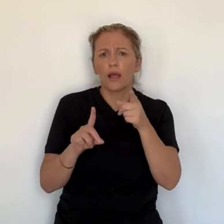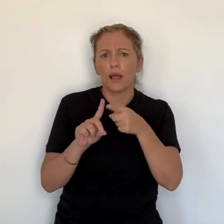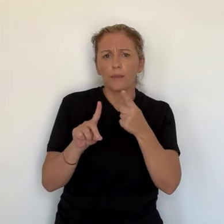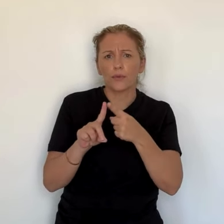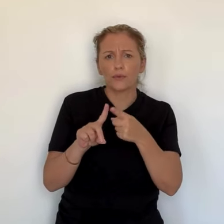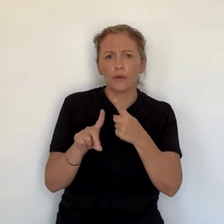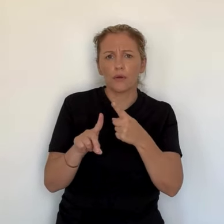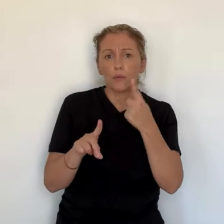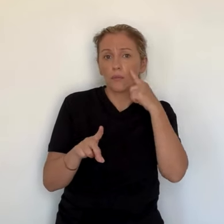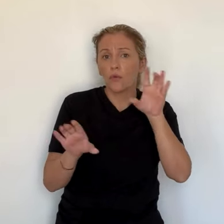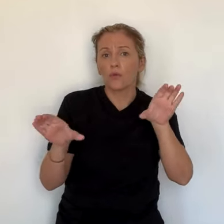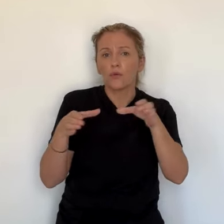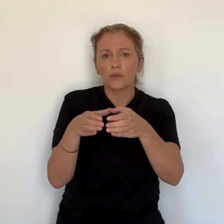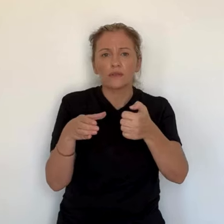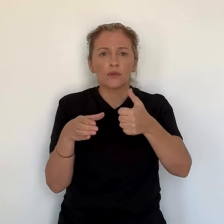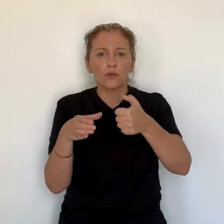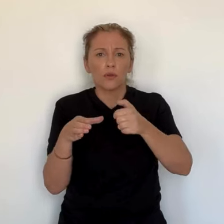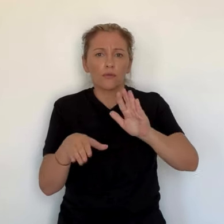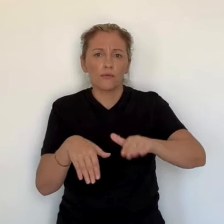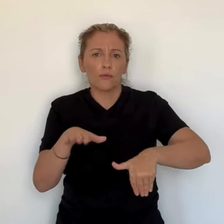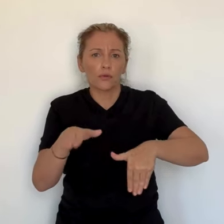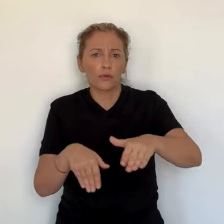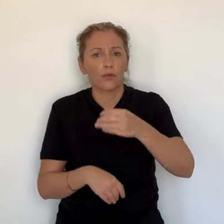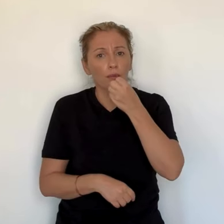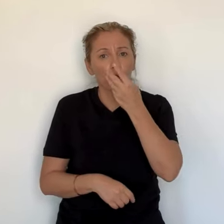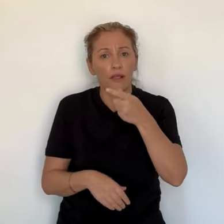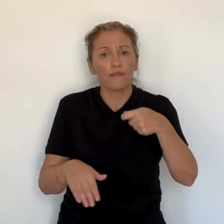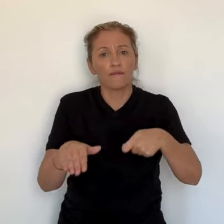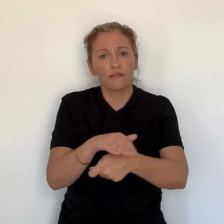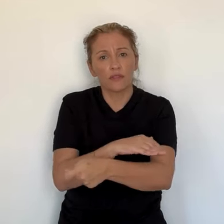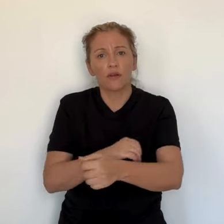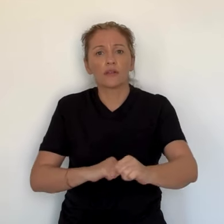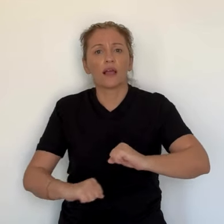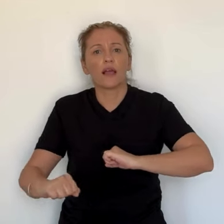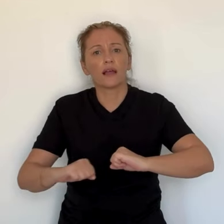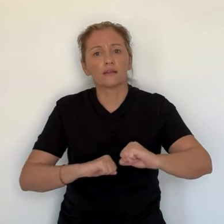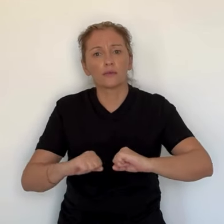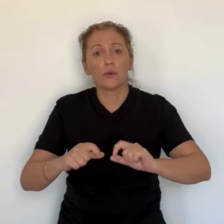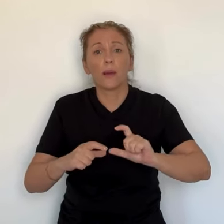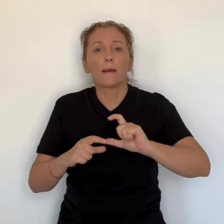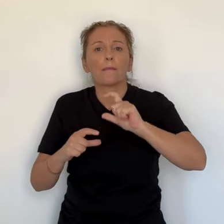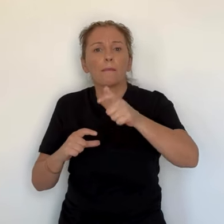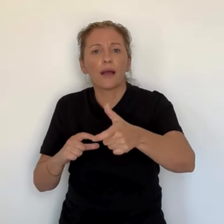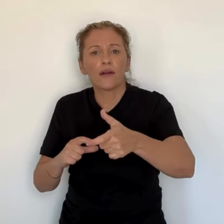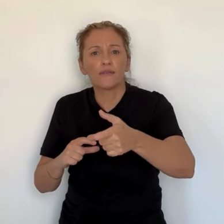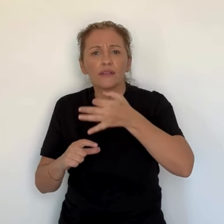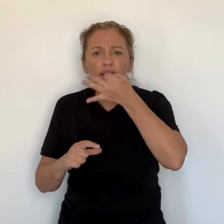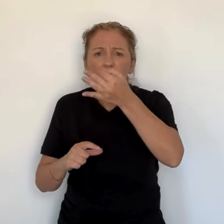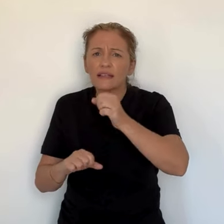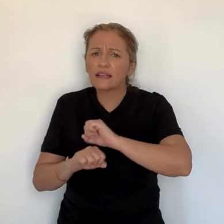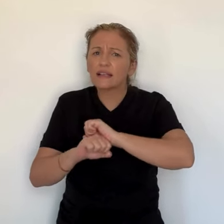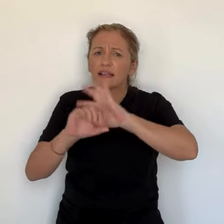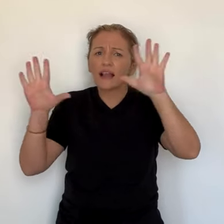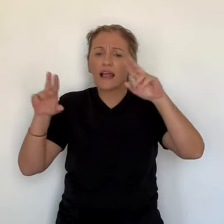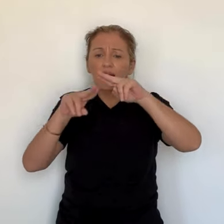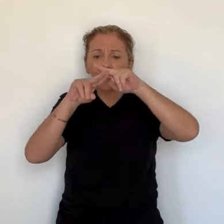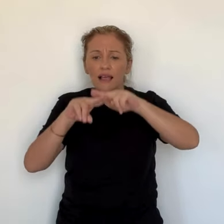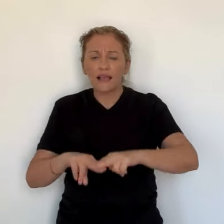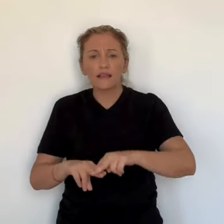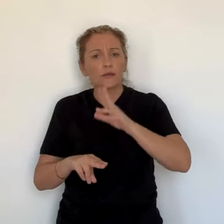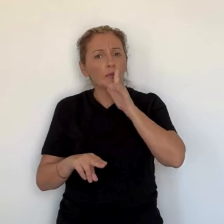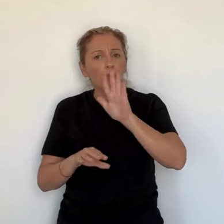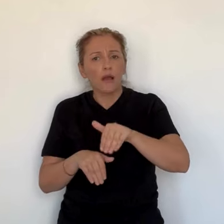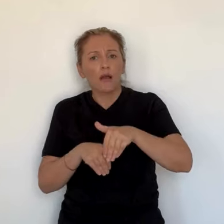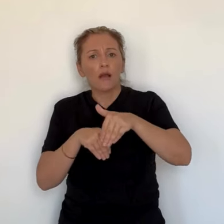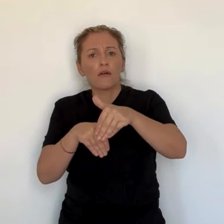faire en deux temps. Listons ce qui garantit à minima la bonne marche de l'institution